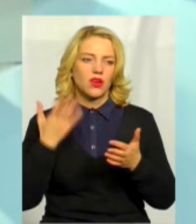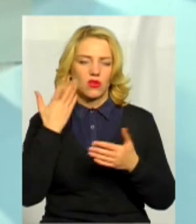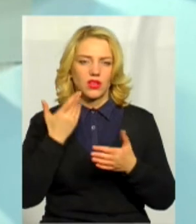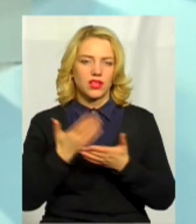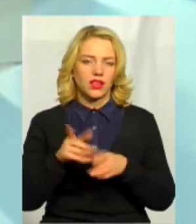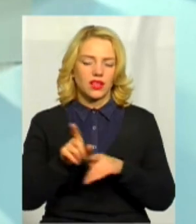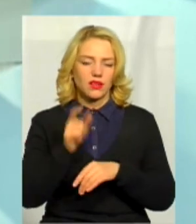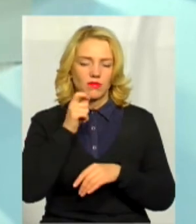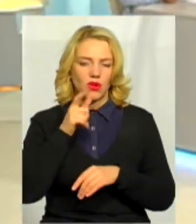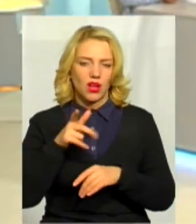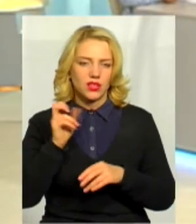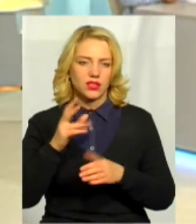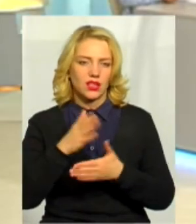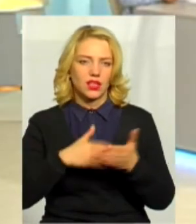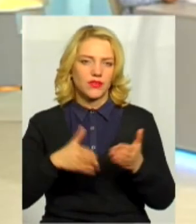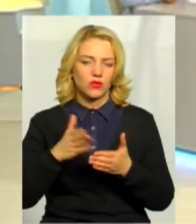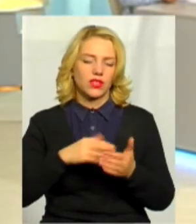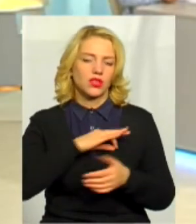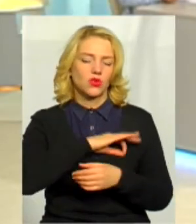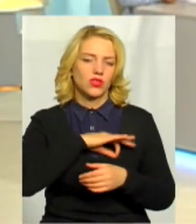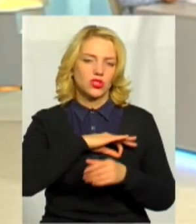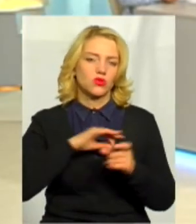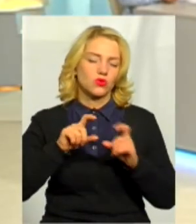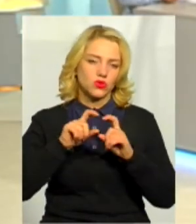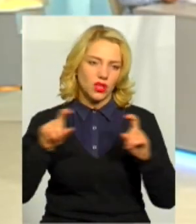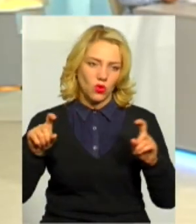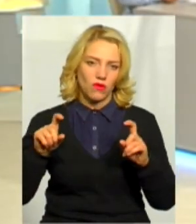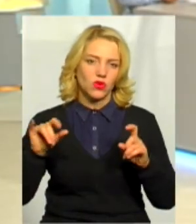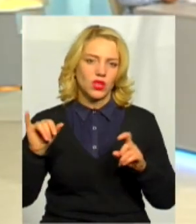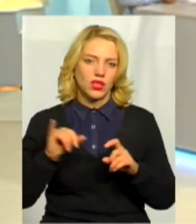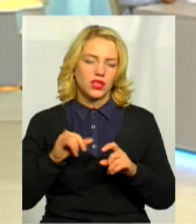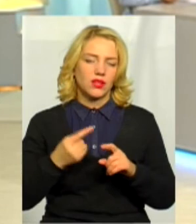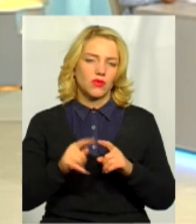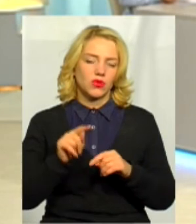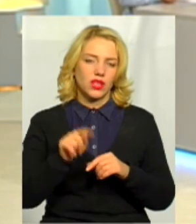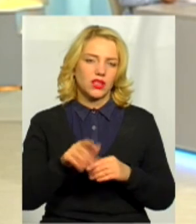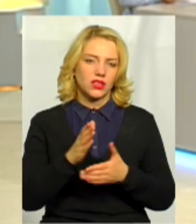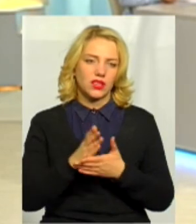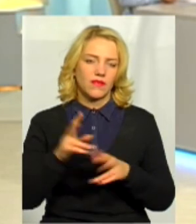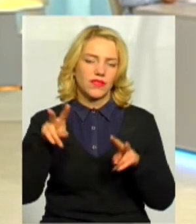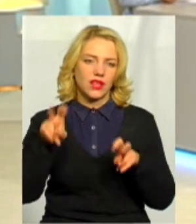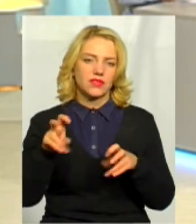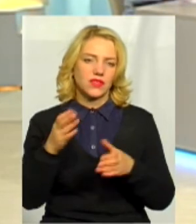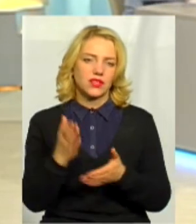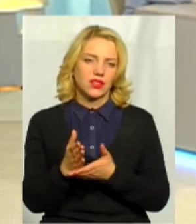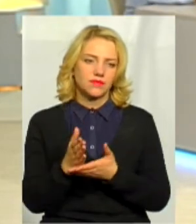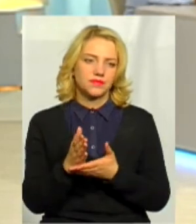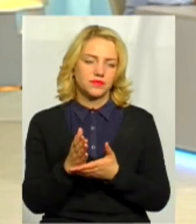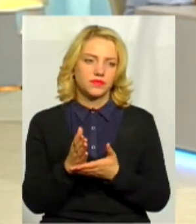прогалини, як ліквідувати юридичну установу, бо в неї, в її назві є